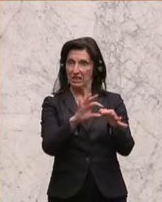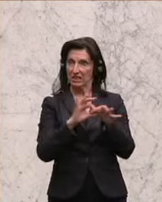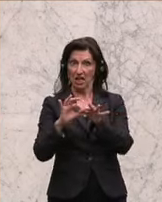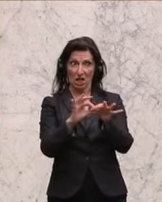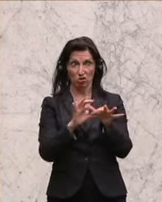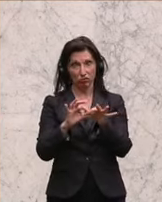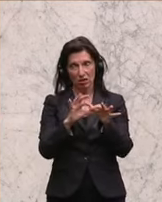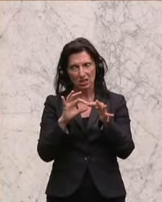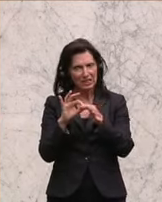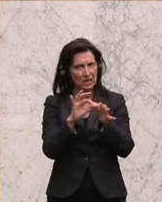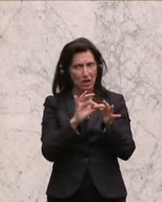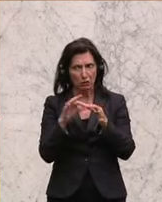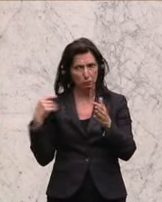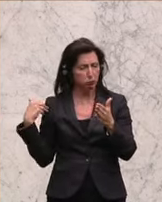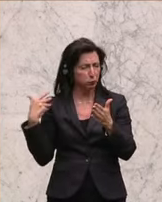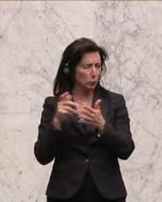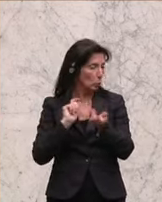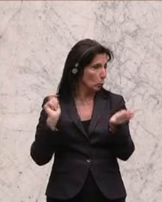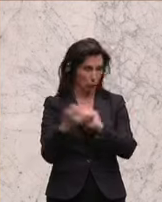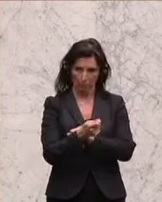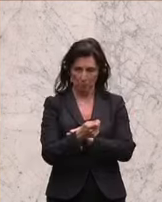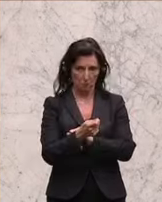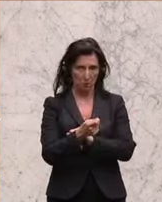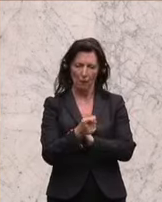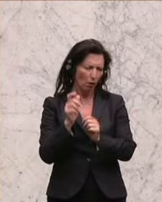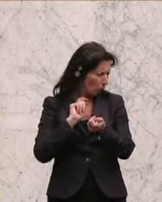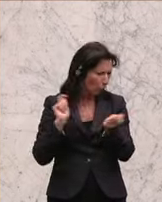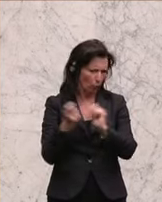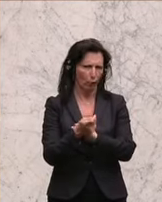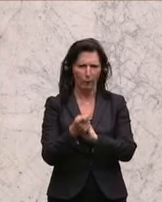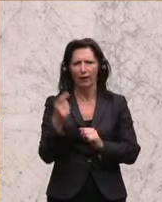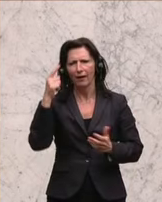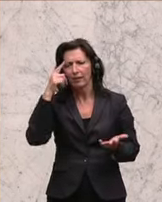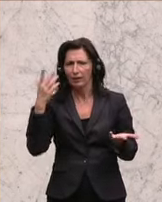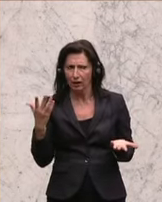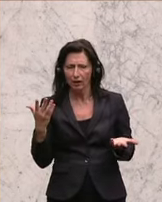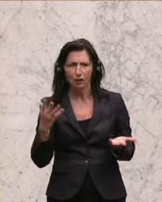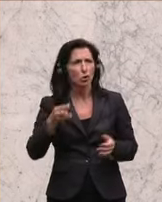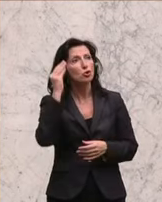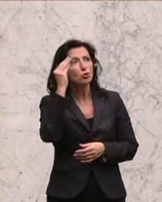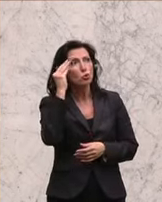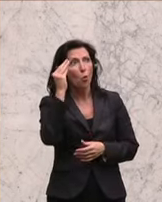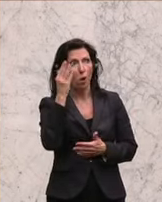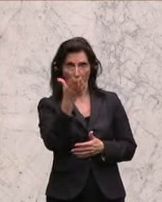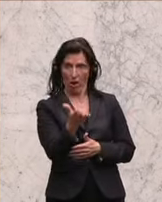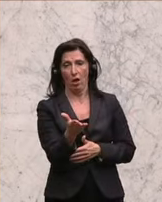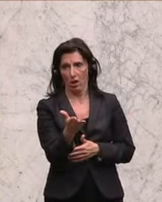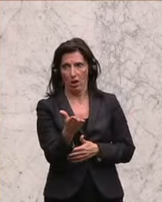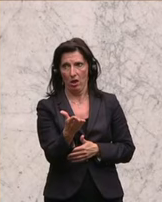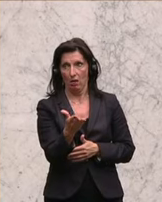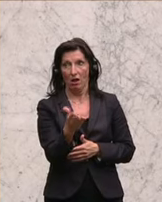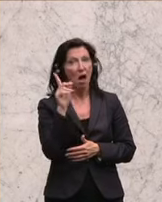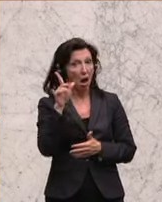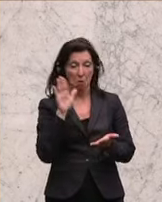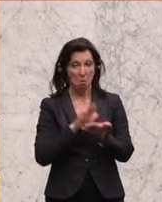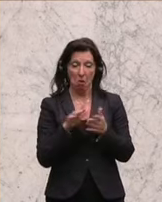dramatisch verändert hat in den letzten Jahrzehnten. Denken wir daran, dass die Schule sich eben nicht verändert hat